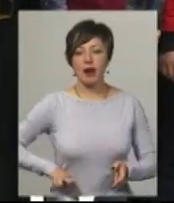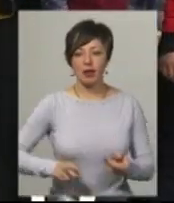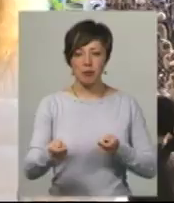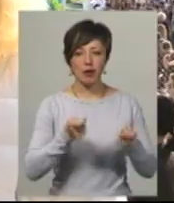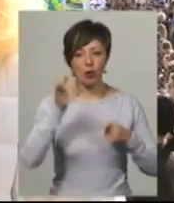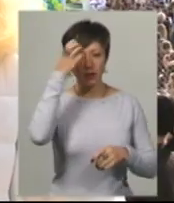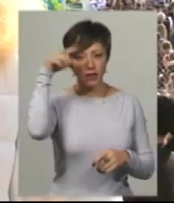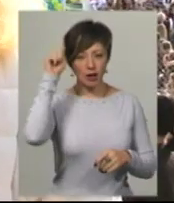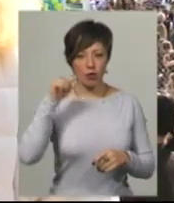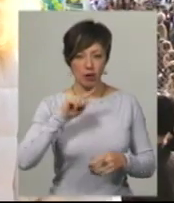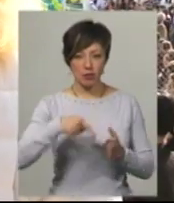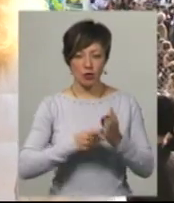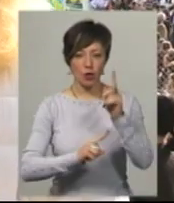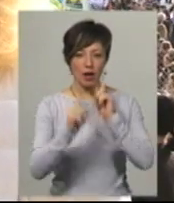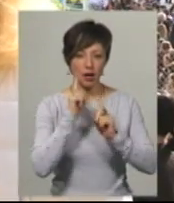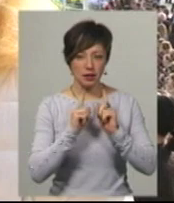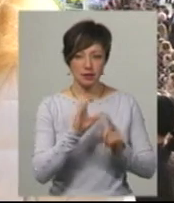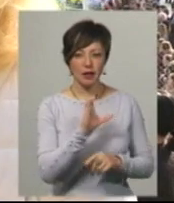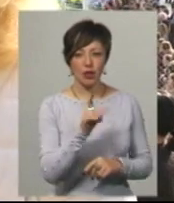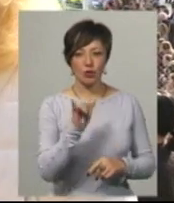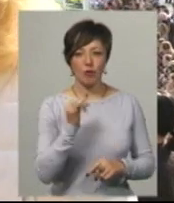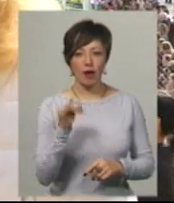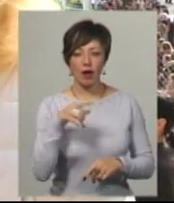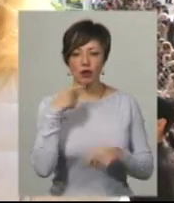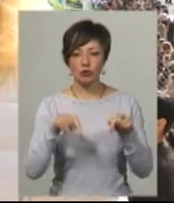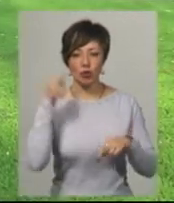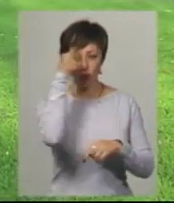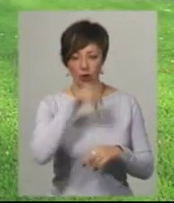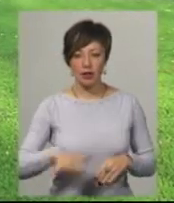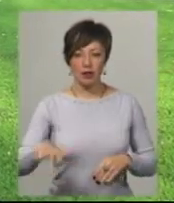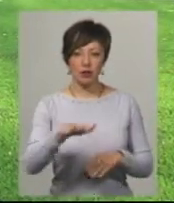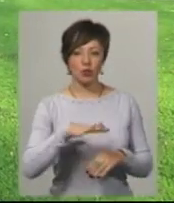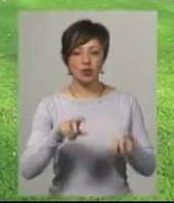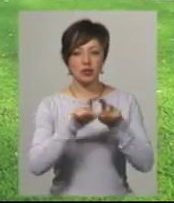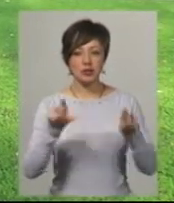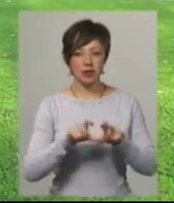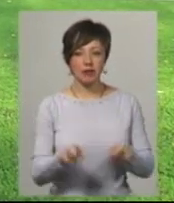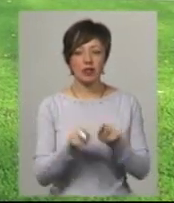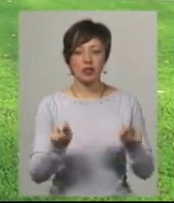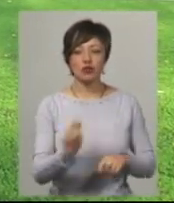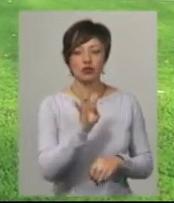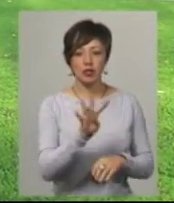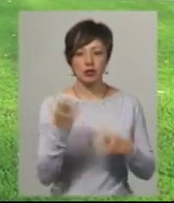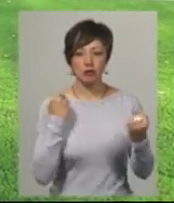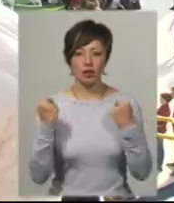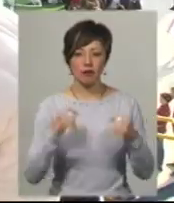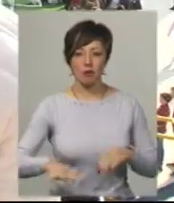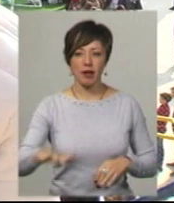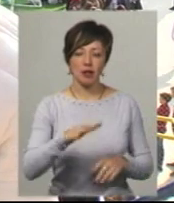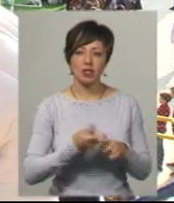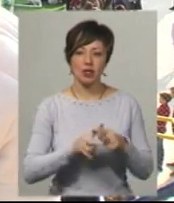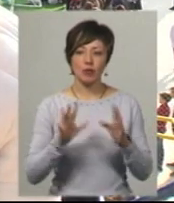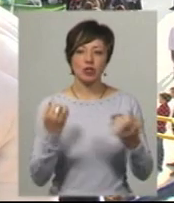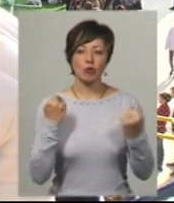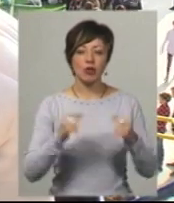департаменту освіти та науки Хмельницької міської ради Сітлана Губай, каже, цього року на території навчальних закладів відкрили чотири спортивні майданчики. Це буде